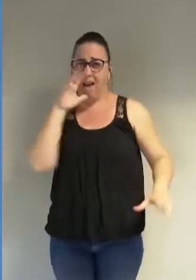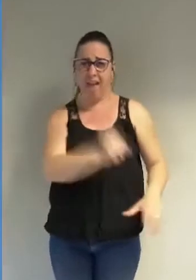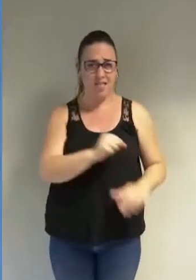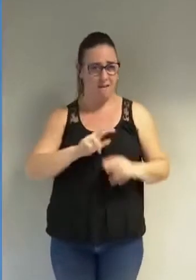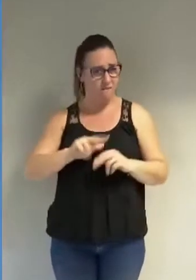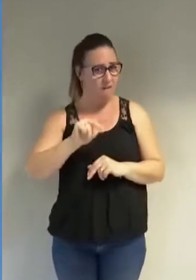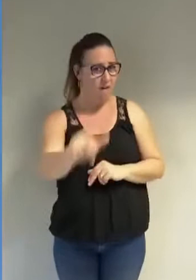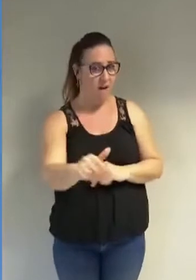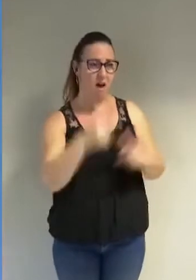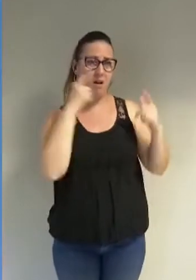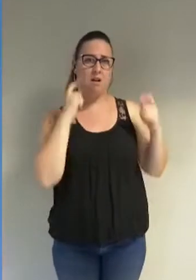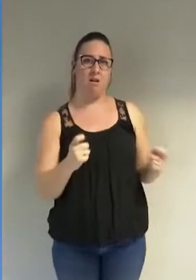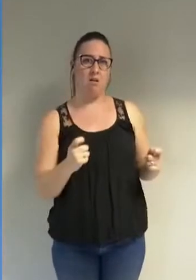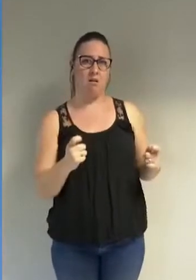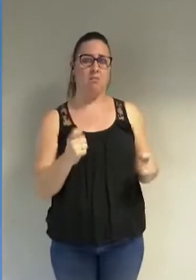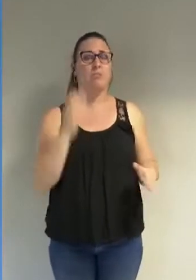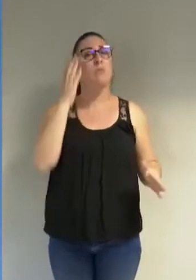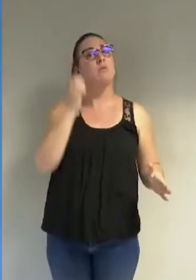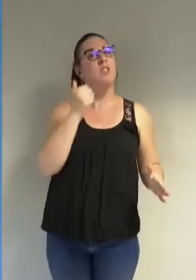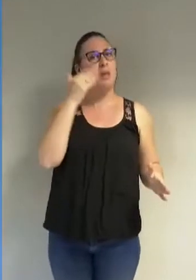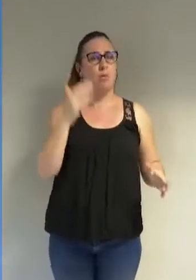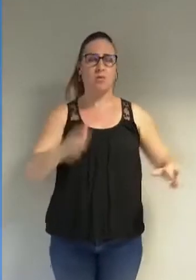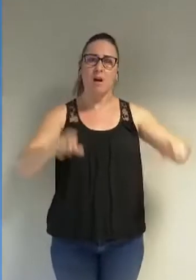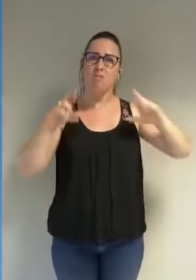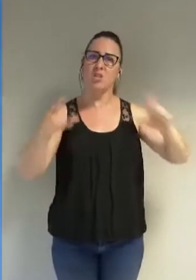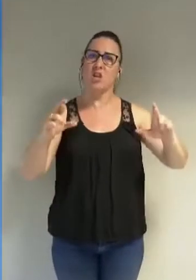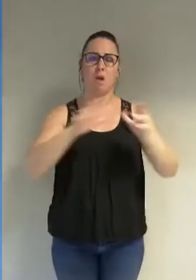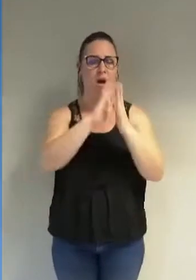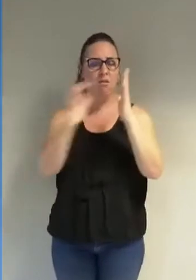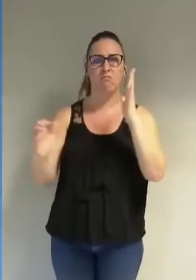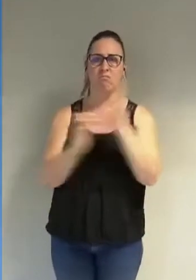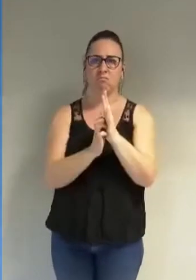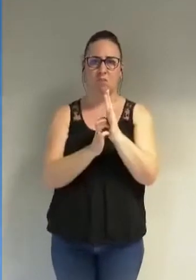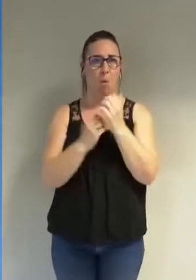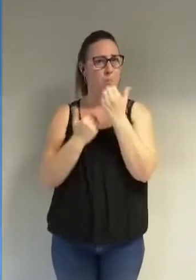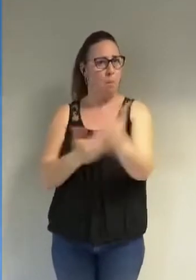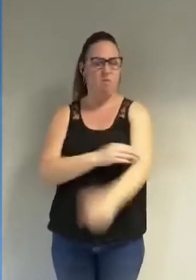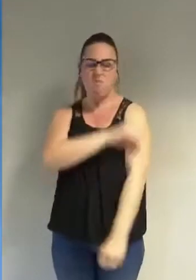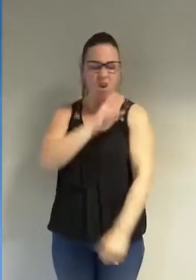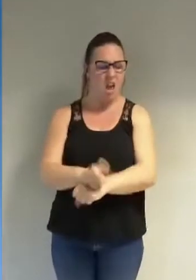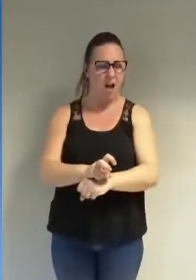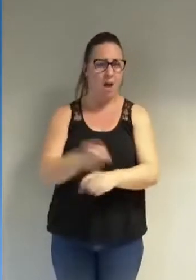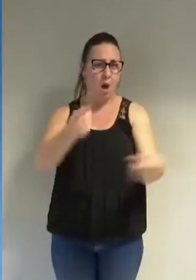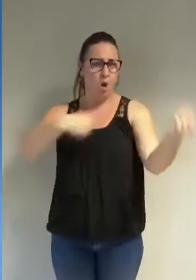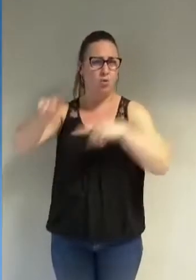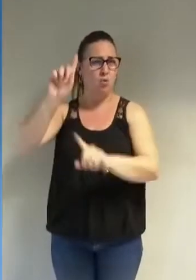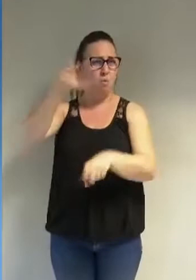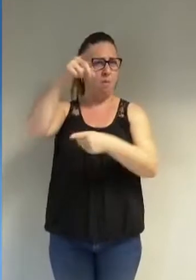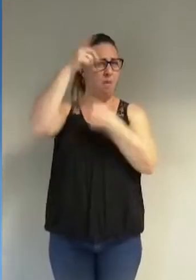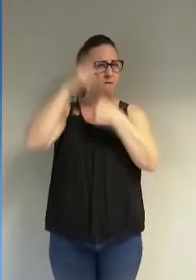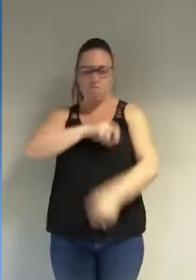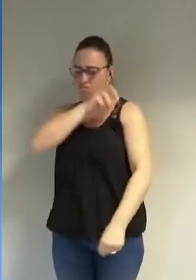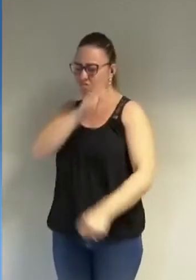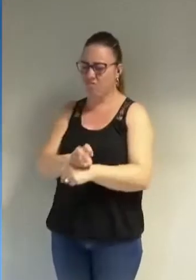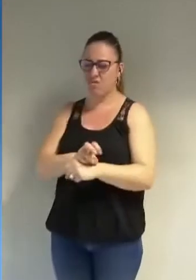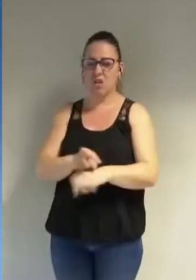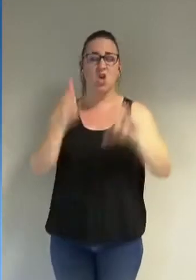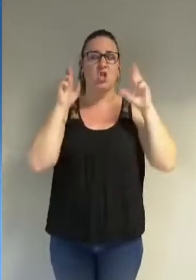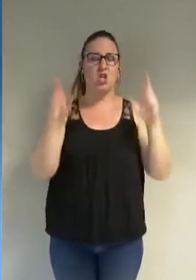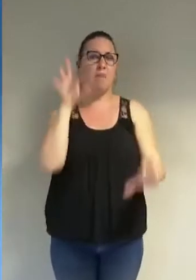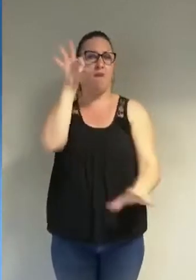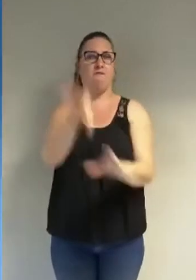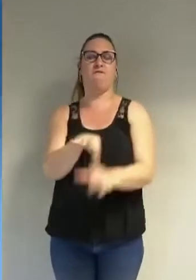découler pour ces raisons j'espère que cette délibération que vous avez maintenue contre vents et marées ne sera pas adoptée